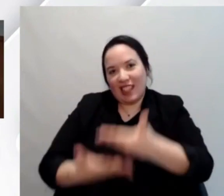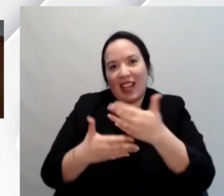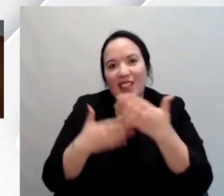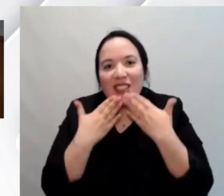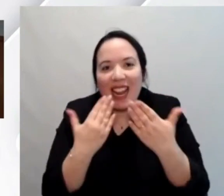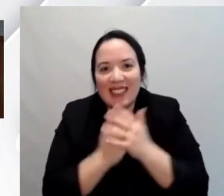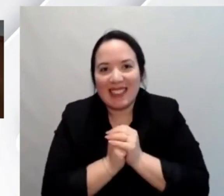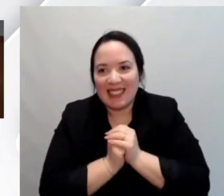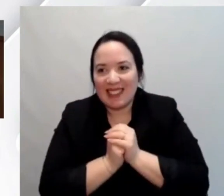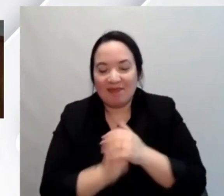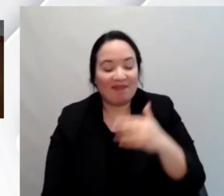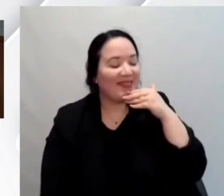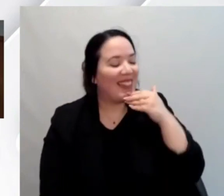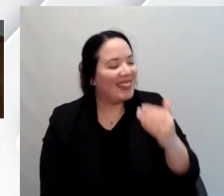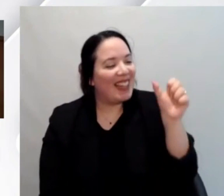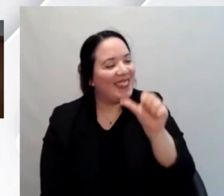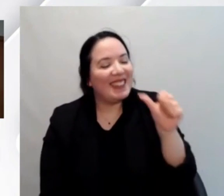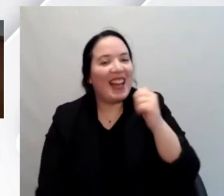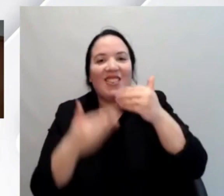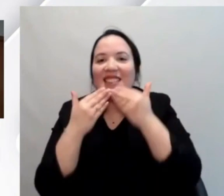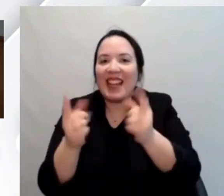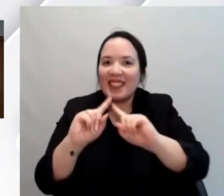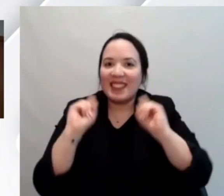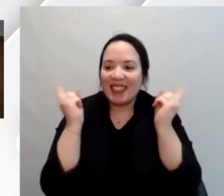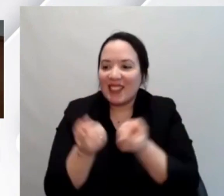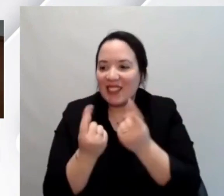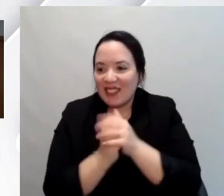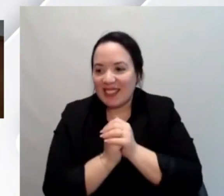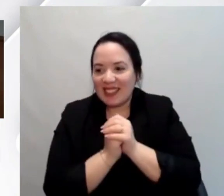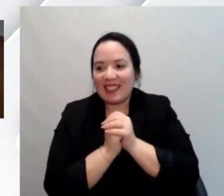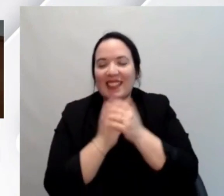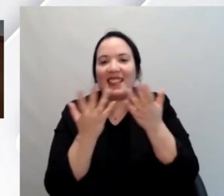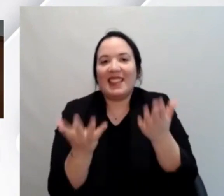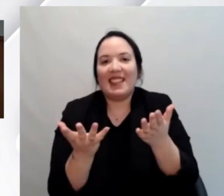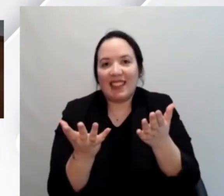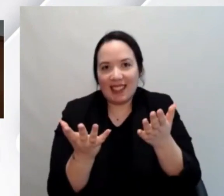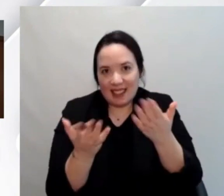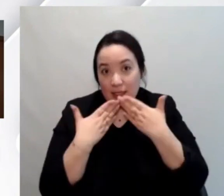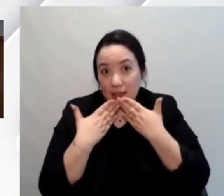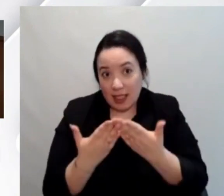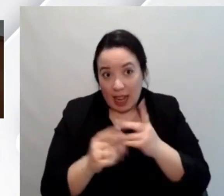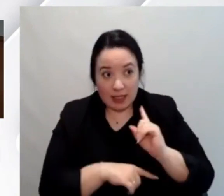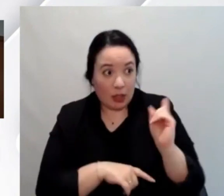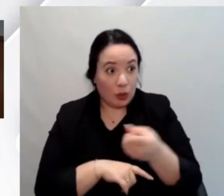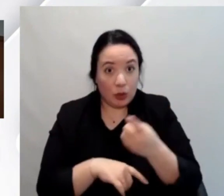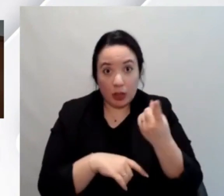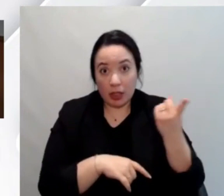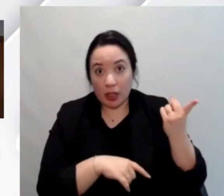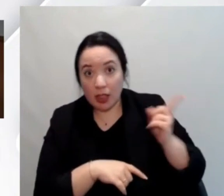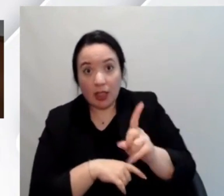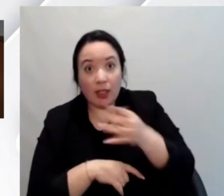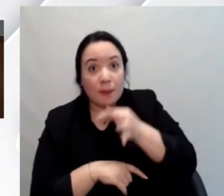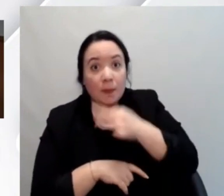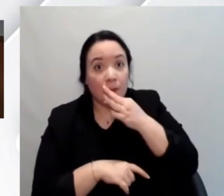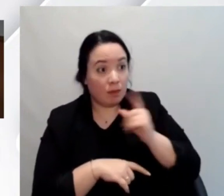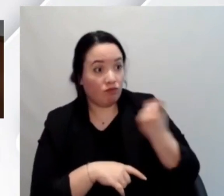grazie sauro grazie a tutti ringrazio veramente tutti le persone che hanno parlato al panel perché hanno